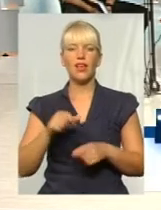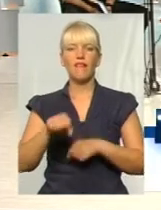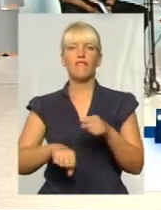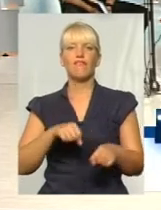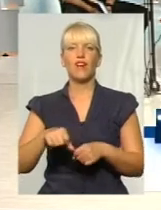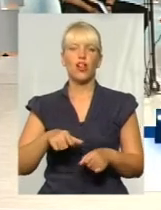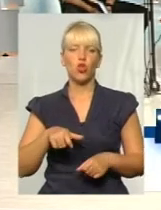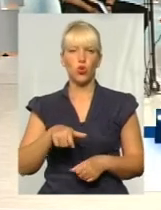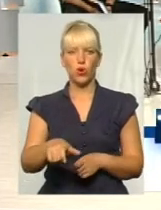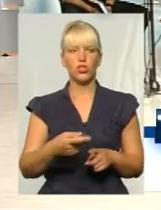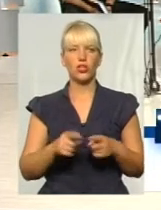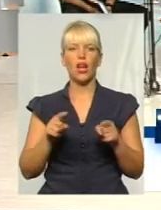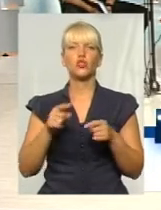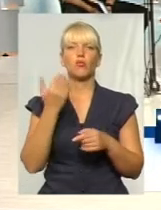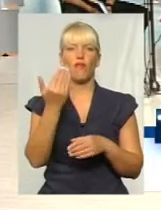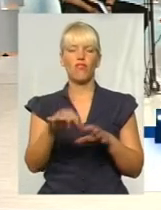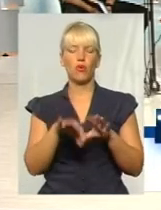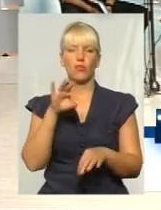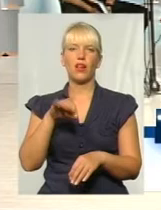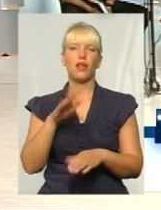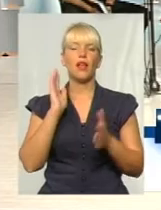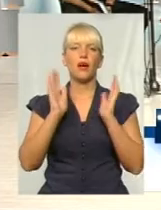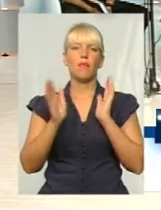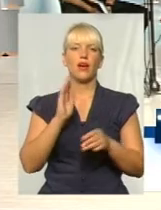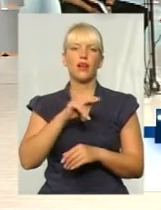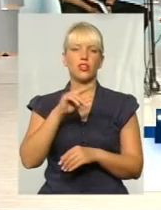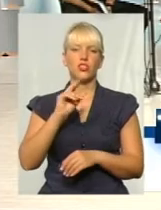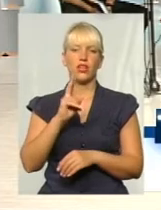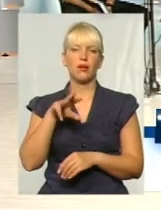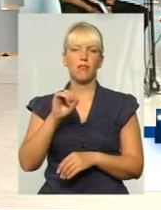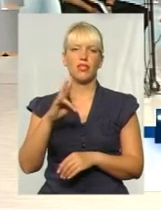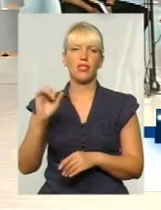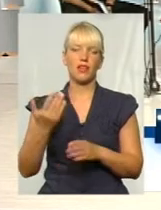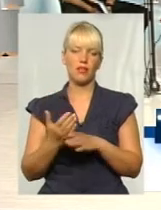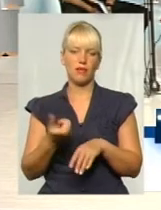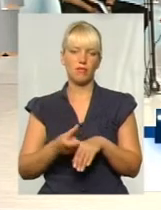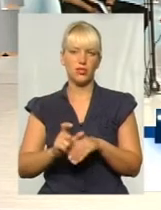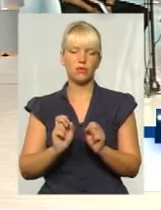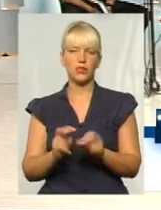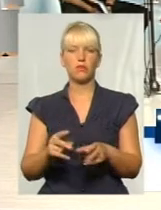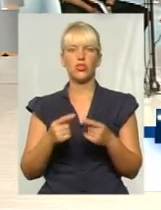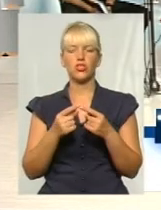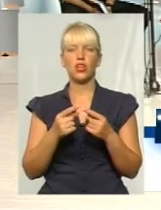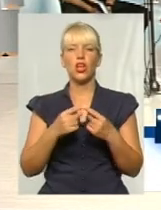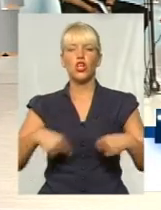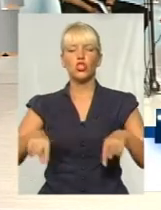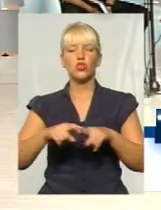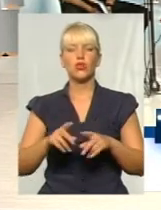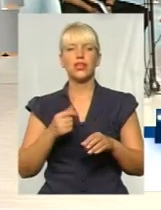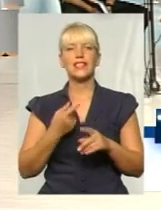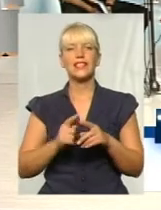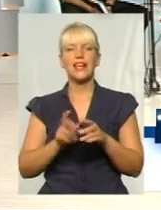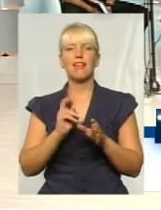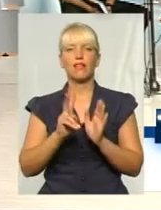А чому ви вибрали саме парк Чекмана? Адже є ж більш такі небезпечні зони. Як початок